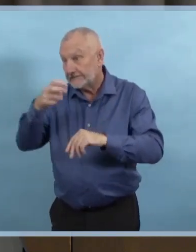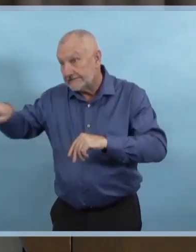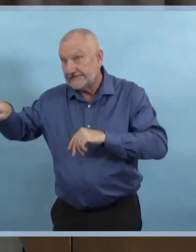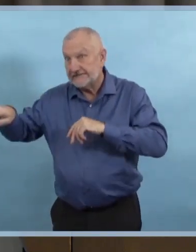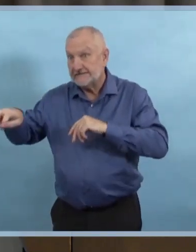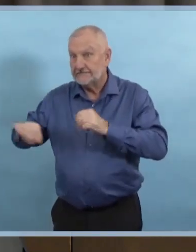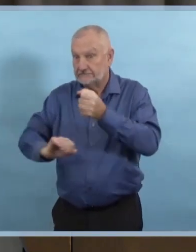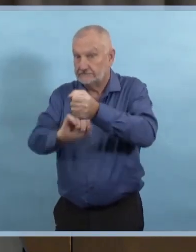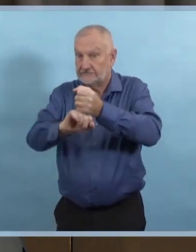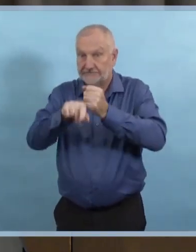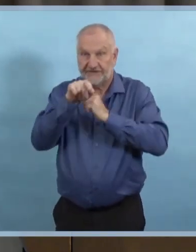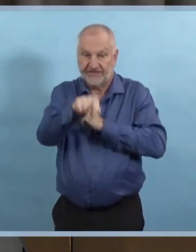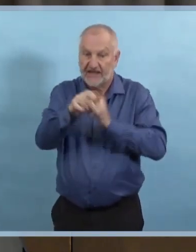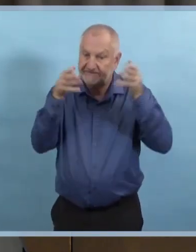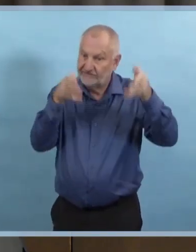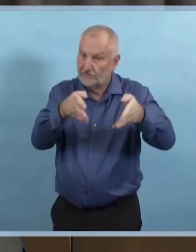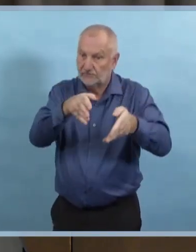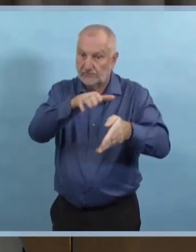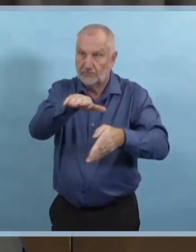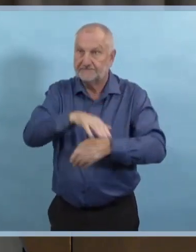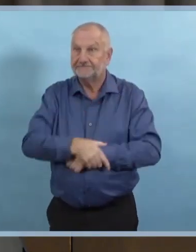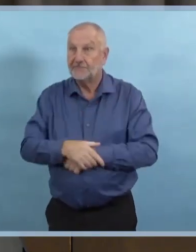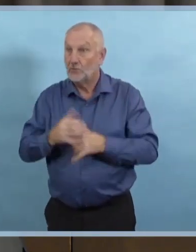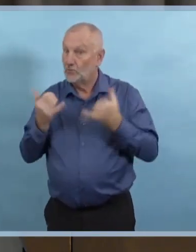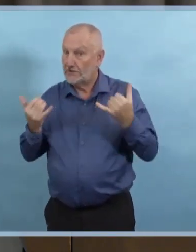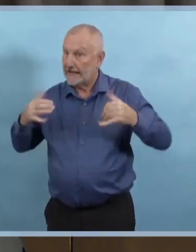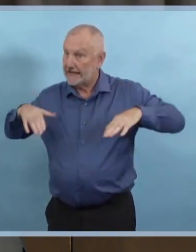continuent à augmenter, nous y arriverons bientôt.